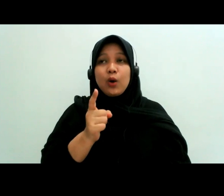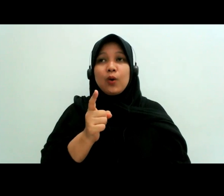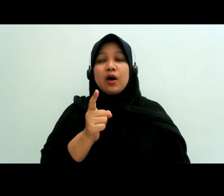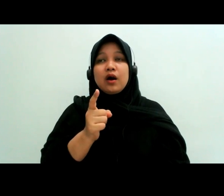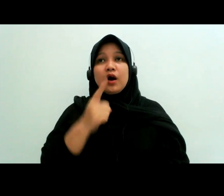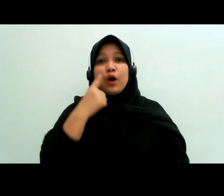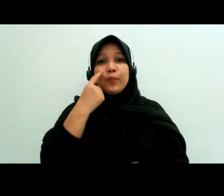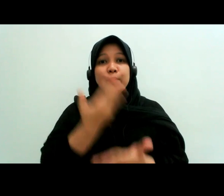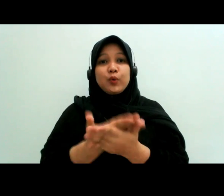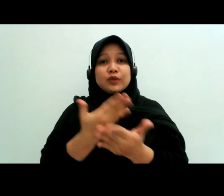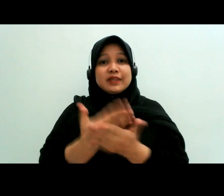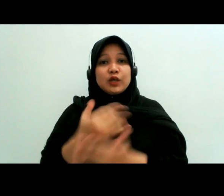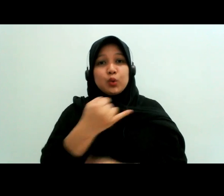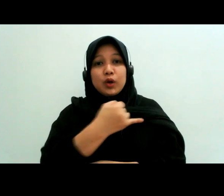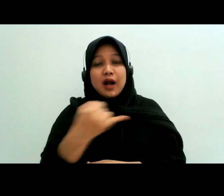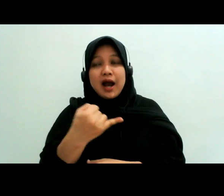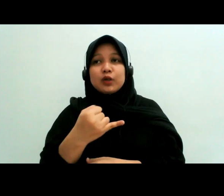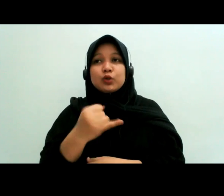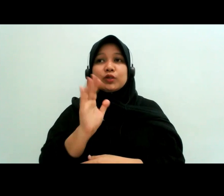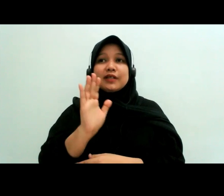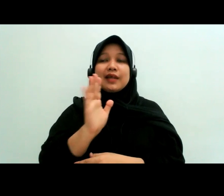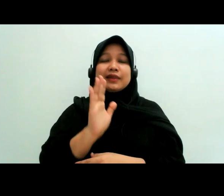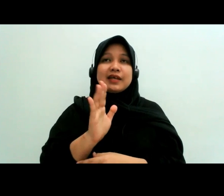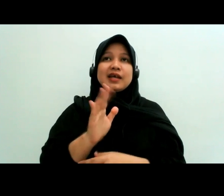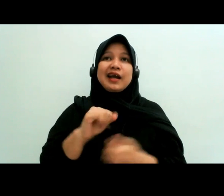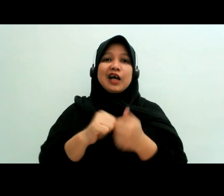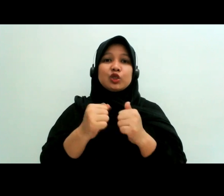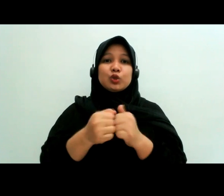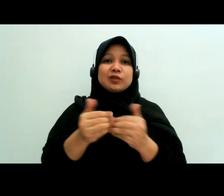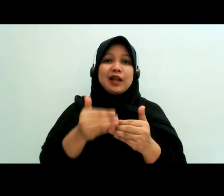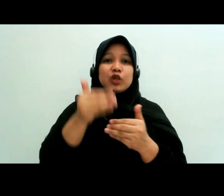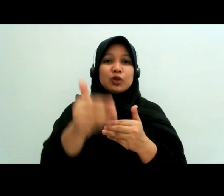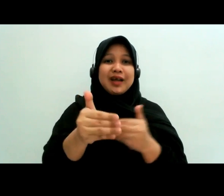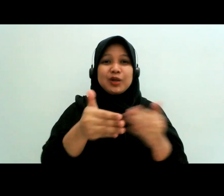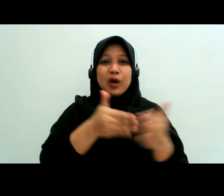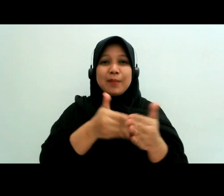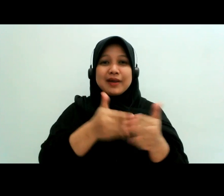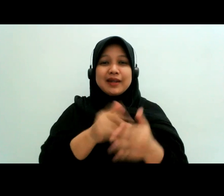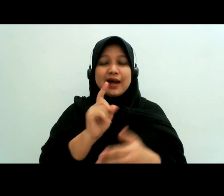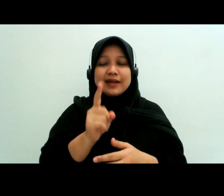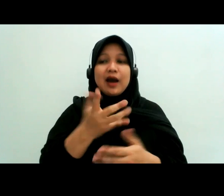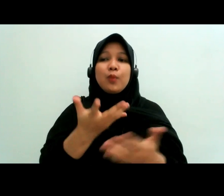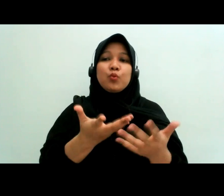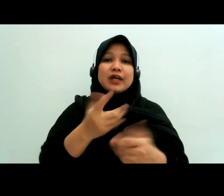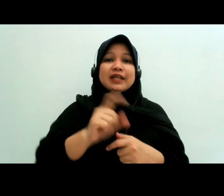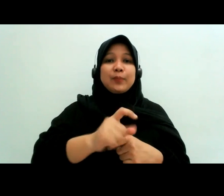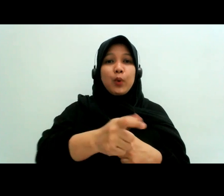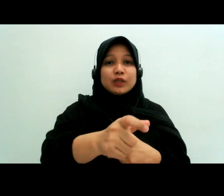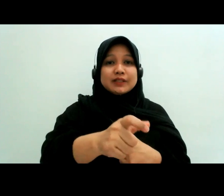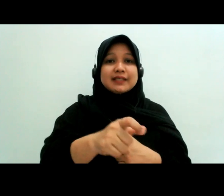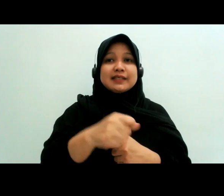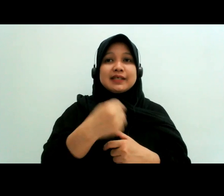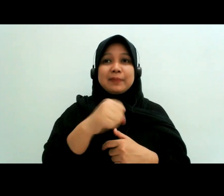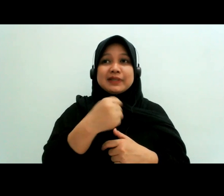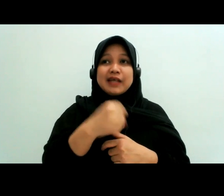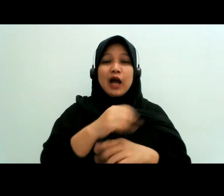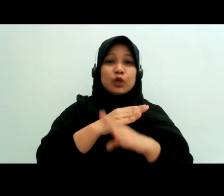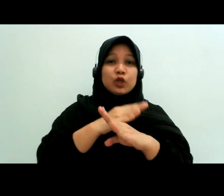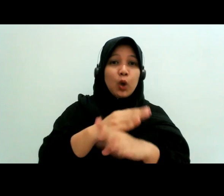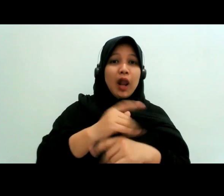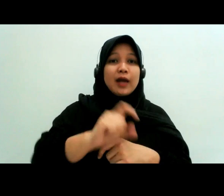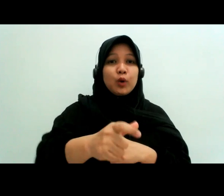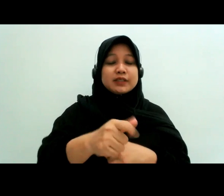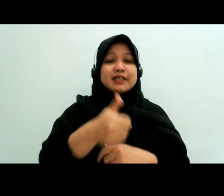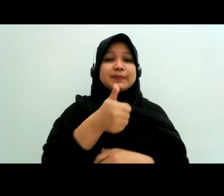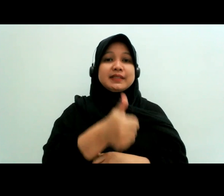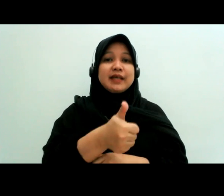kasusnya itu mungkin bisa diterima alasan untuk tidak diprosesnya tapi kalau tidak diprosesnya suatu laporan